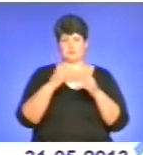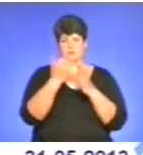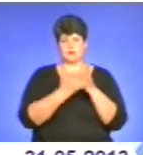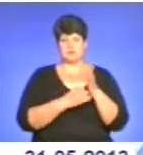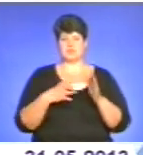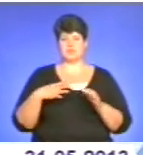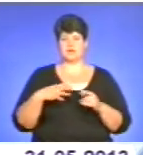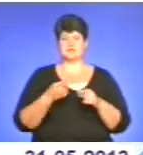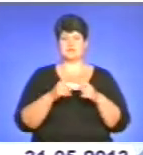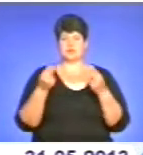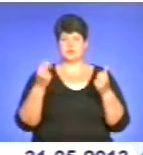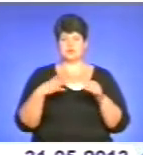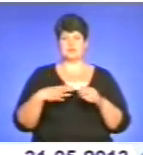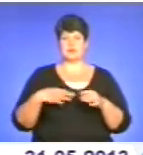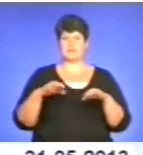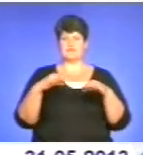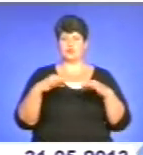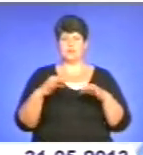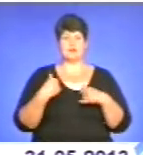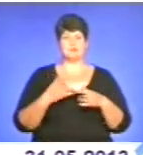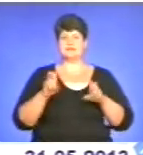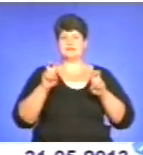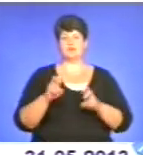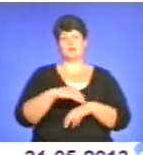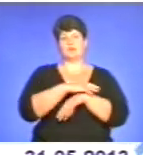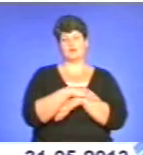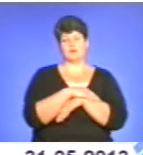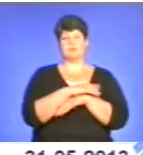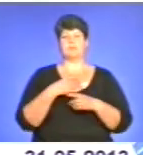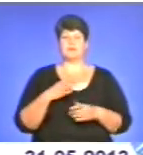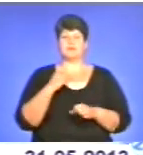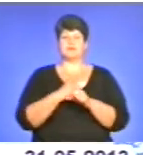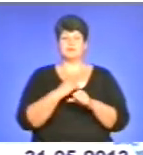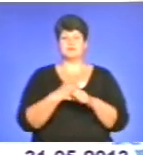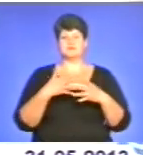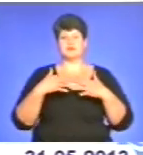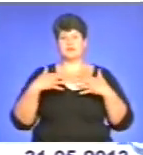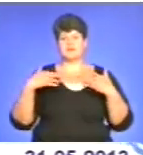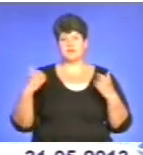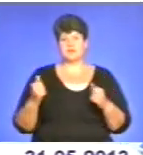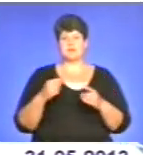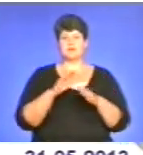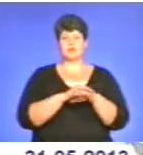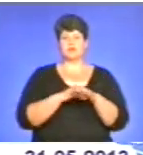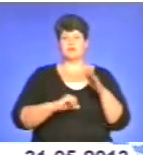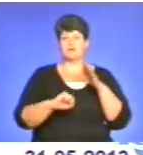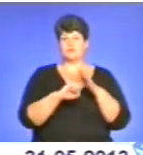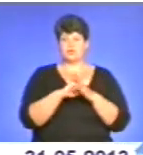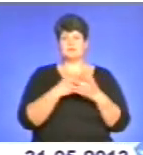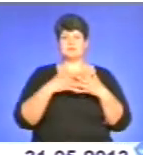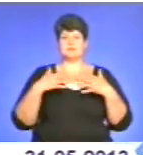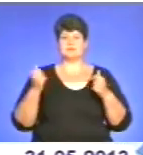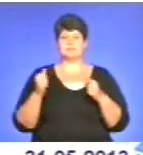чекаємо цих автомобілів. Але ми не сидимо складші руки. Ми працюємо з різними благодійними фондами, працюємо з меценатами.